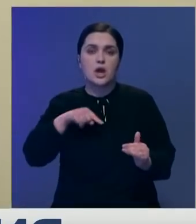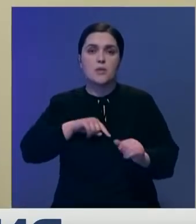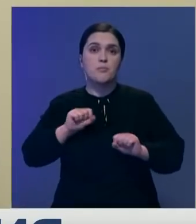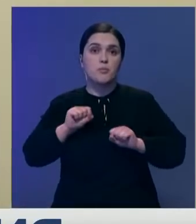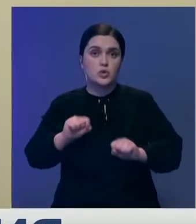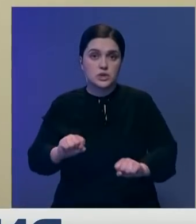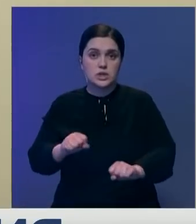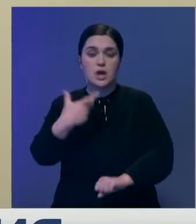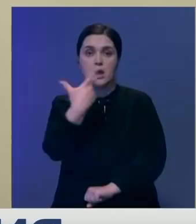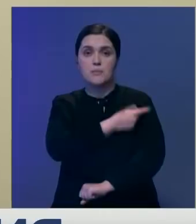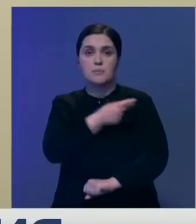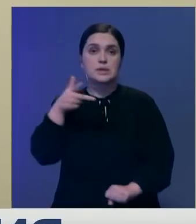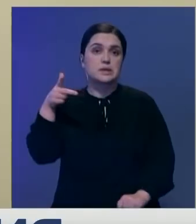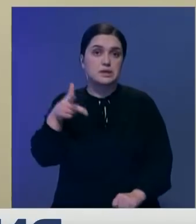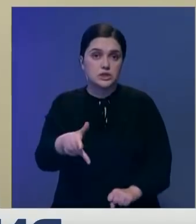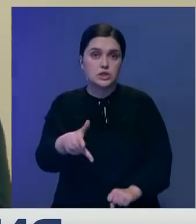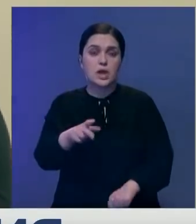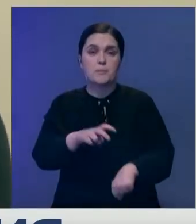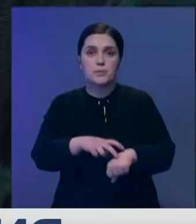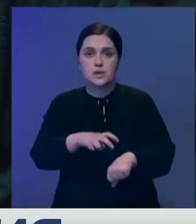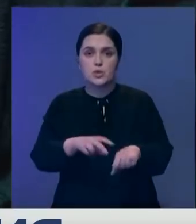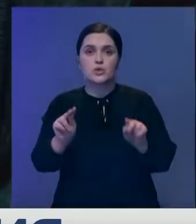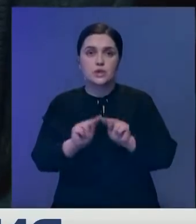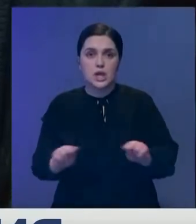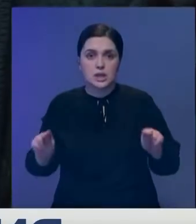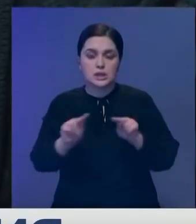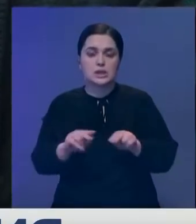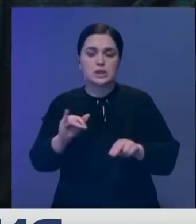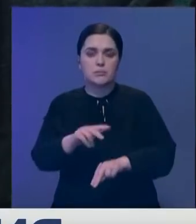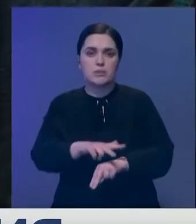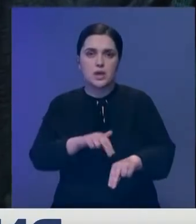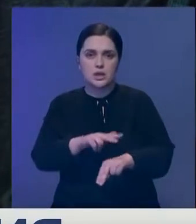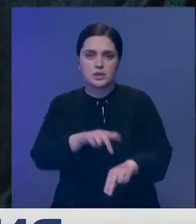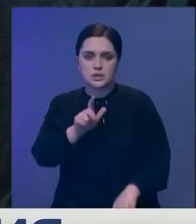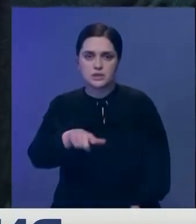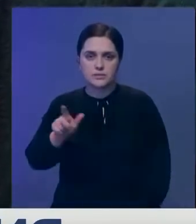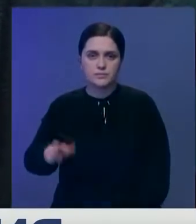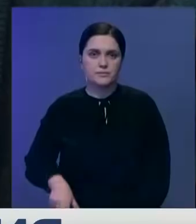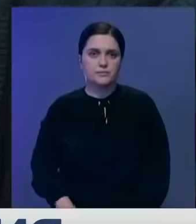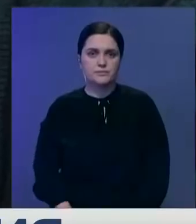Иммунизацию прошли почти 3 тысячи медиков, а также учителя и сотрудники полиции.